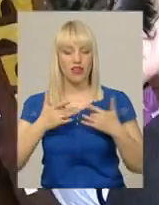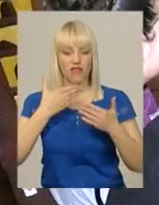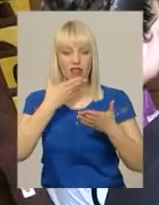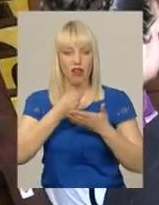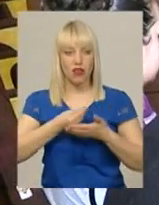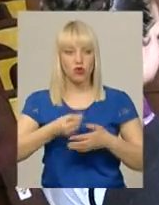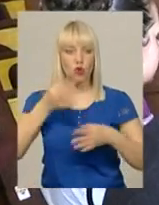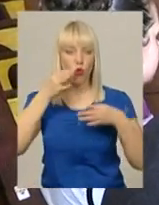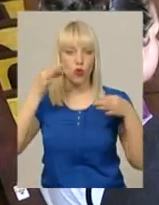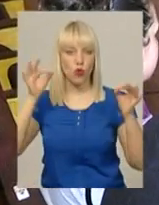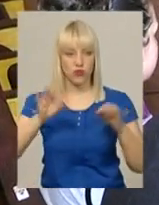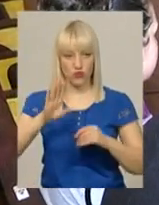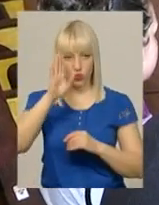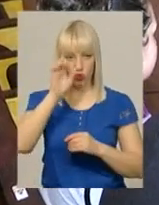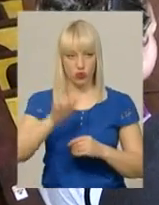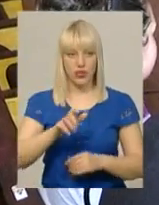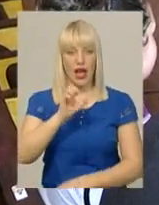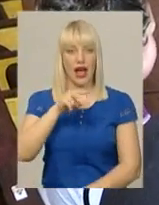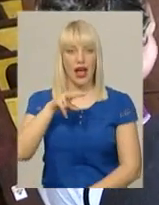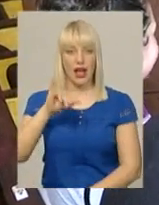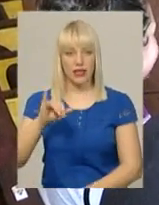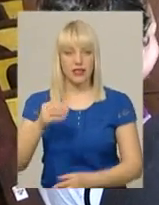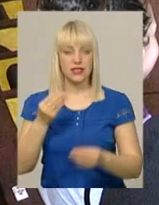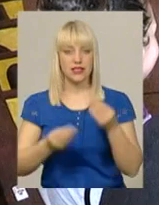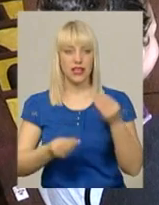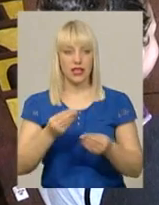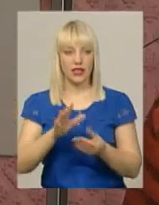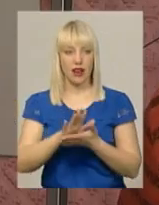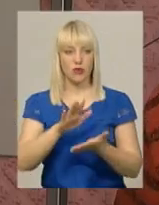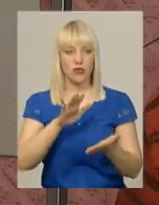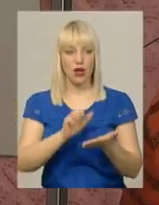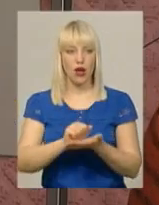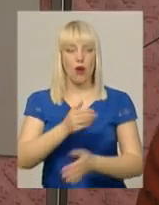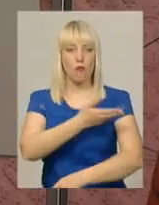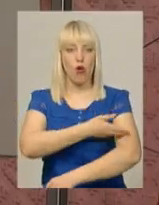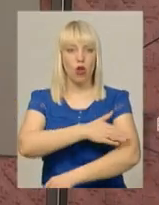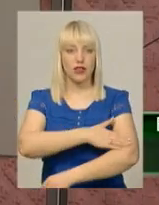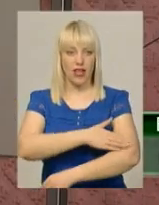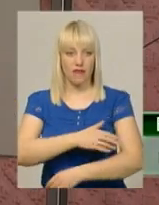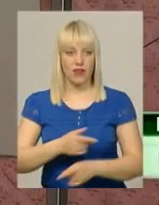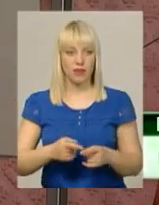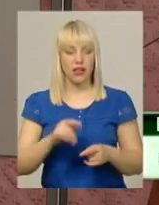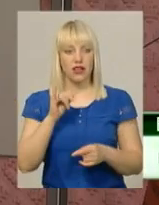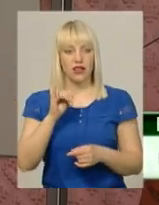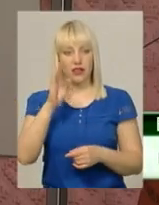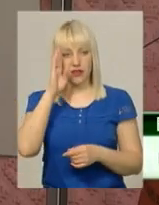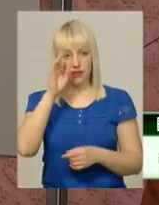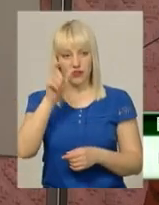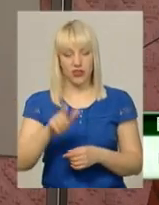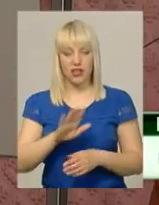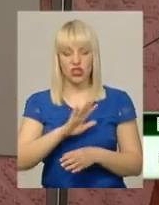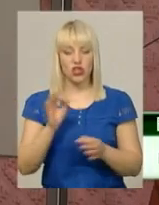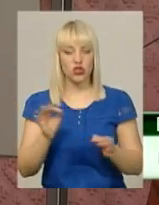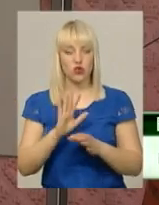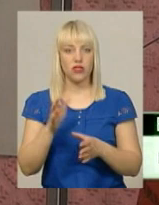хлопців. Крім того, Андрій зіграв і одну з ролей, вояка із позивним «Полтава». В принципі він нічого не грав, він заново і, як він